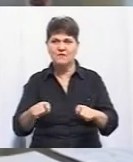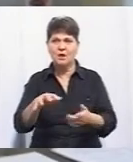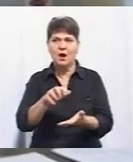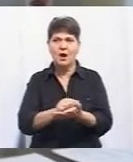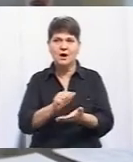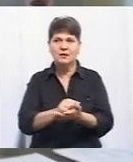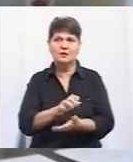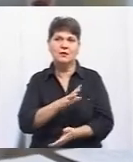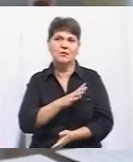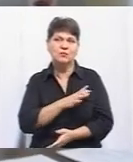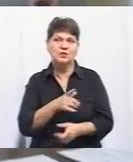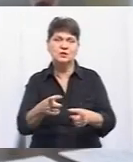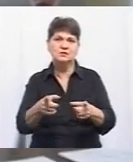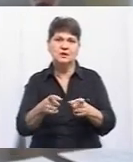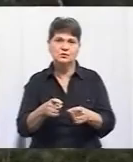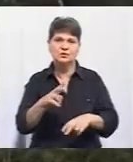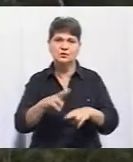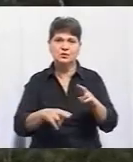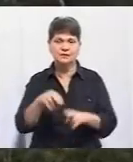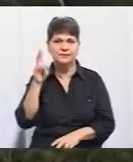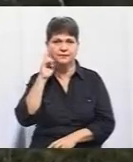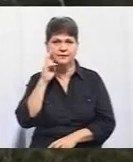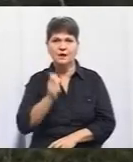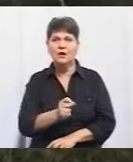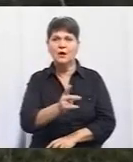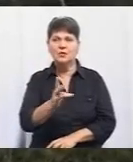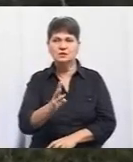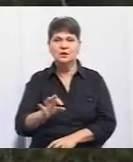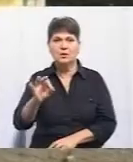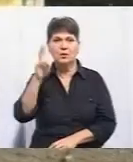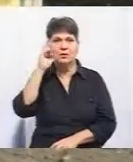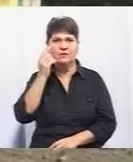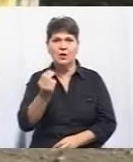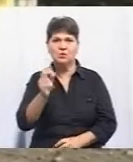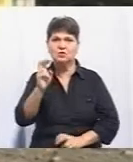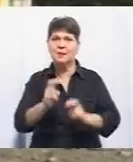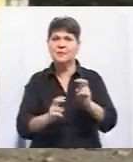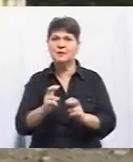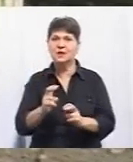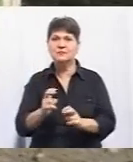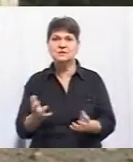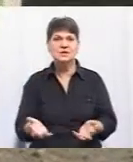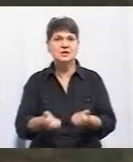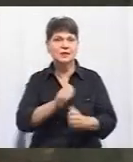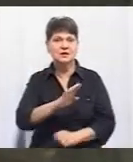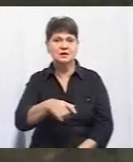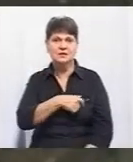вдалося залучити інвестора для будівництва цієї вбиральної. Оскільки рішення про туалет за гроші підприємців не підтримали депутати, будувати вбиральну у цьому році